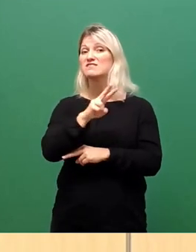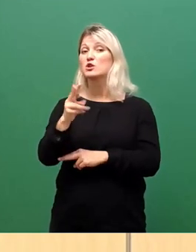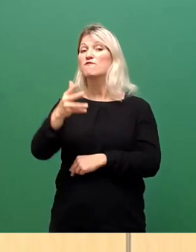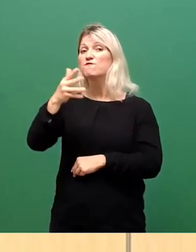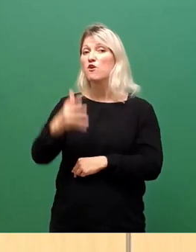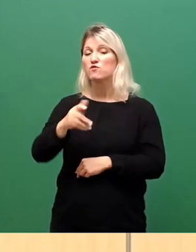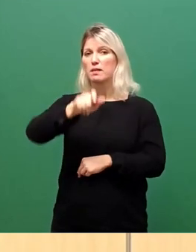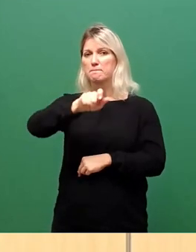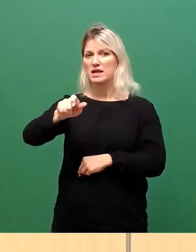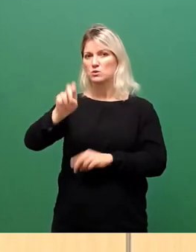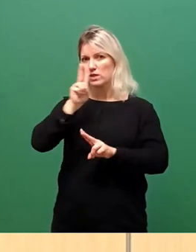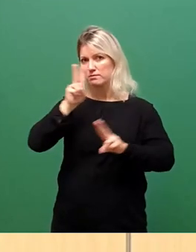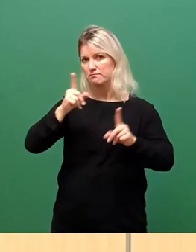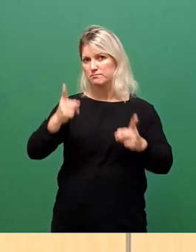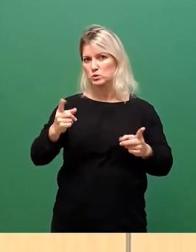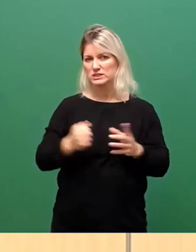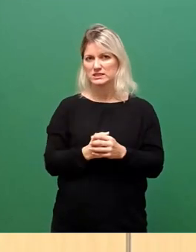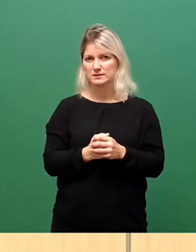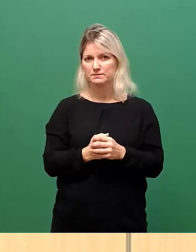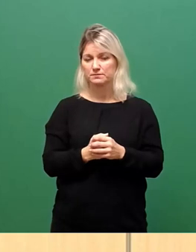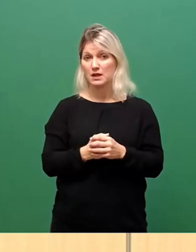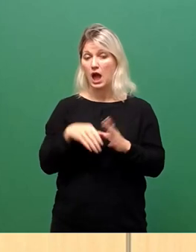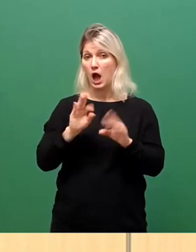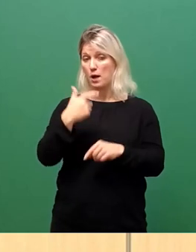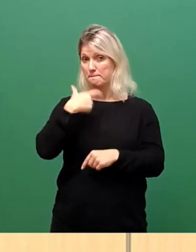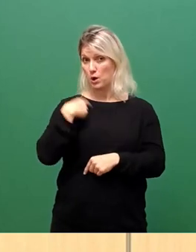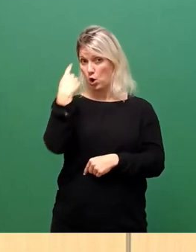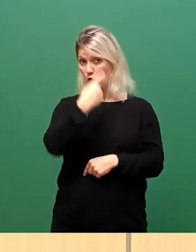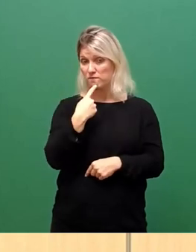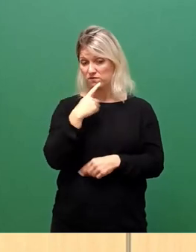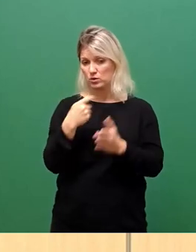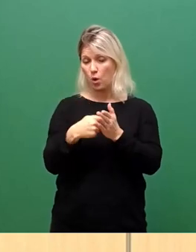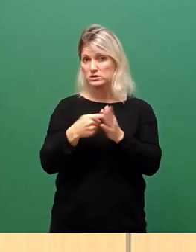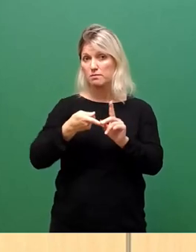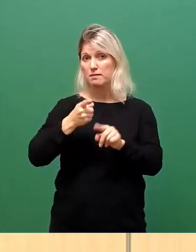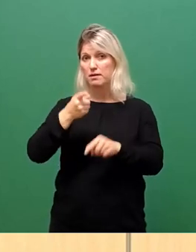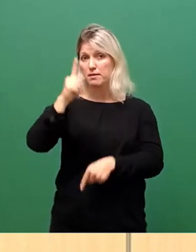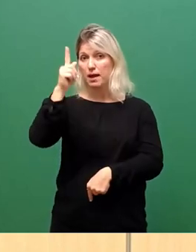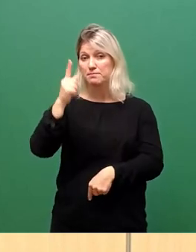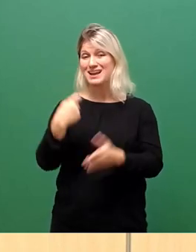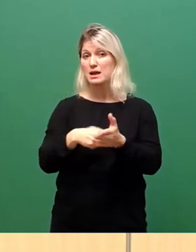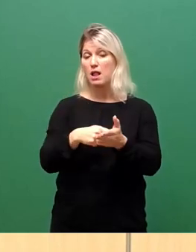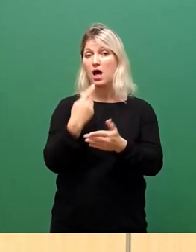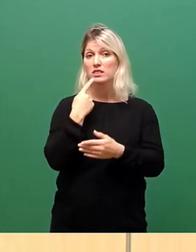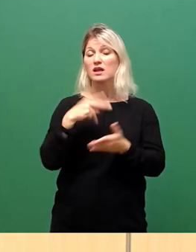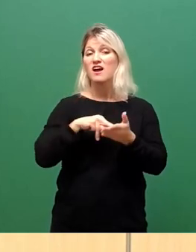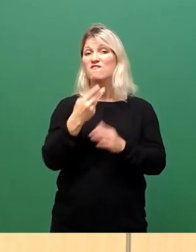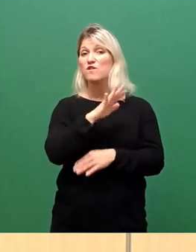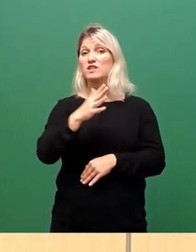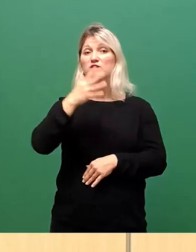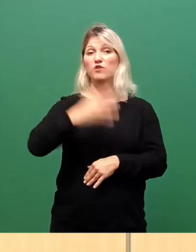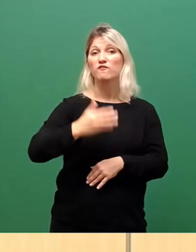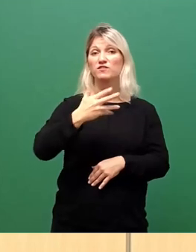berücksichtigen. Und auch pro Kopf steigen die Kosten von geplanten 5.535 auf 6